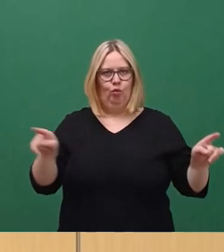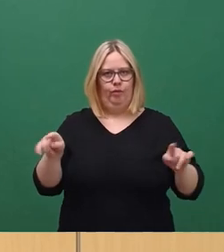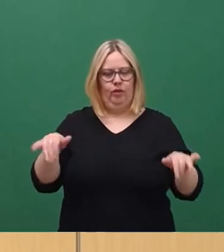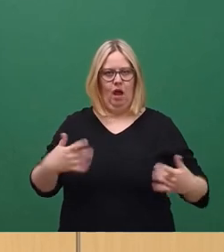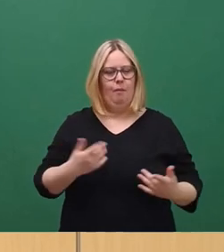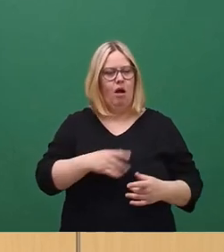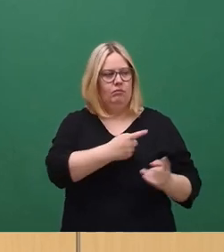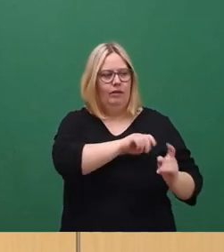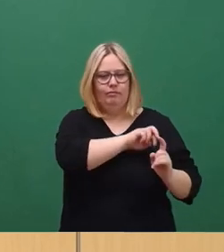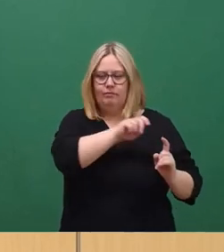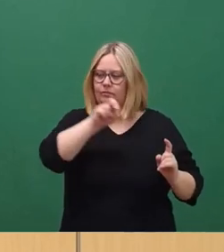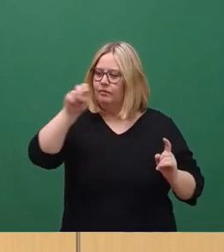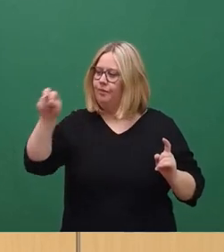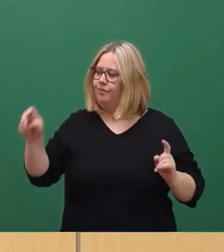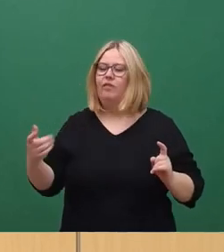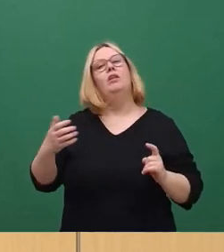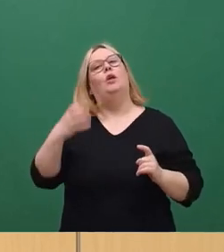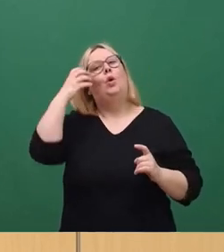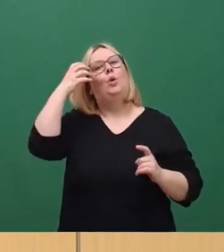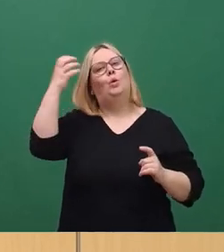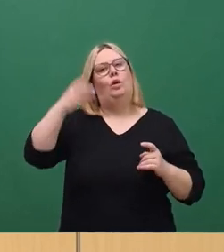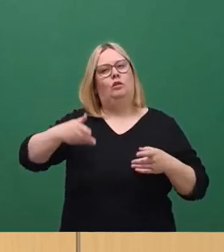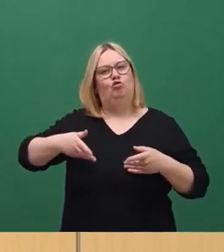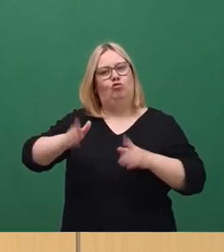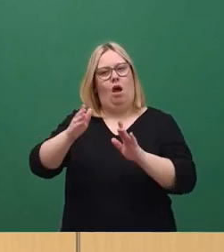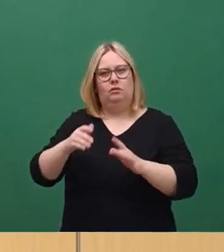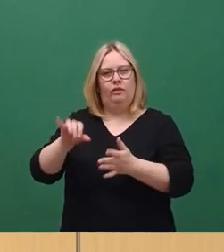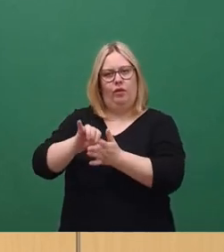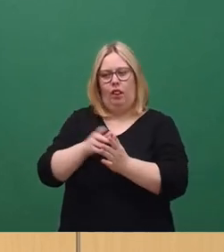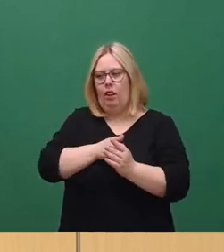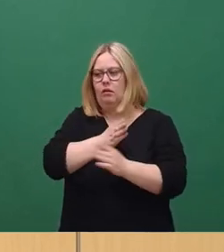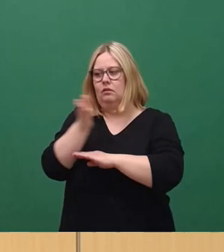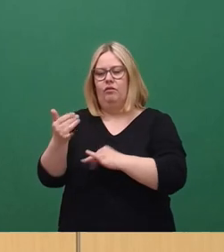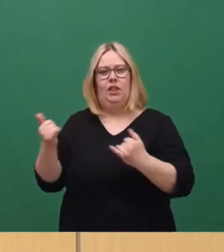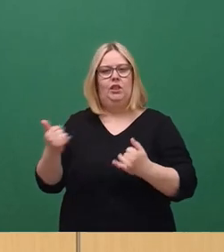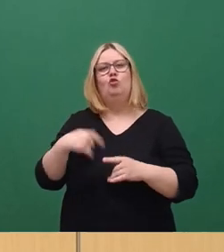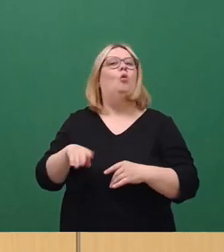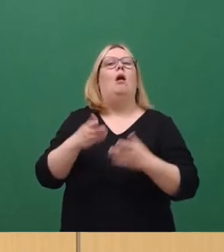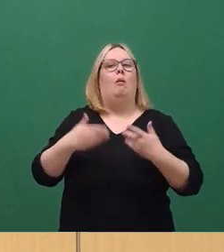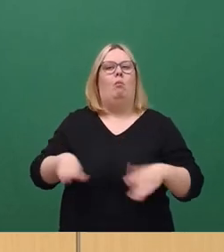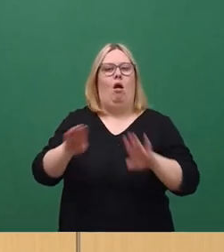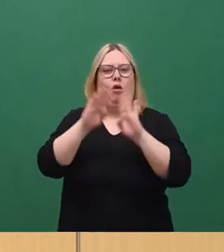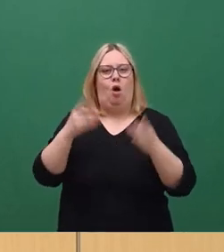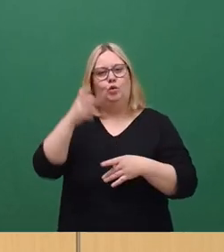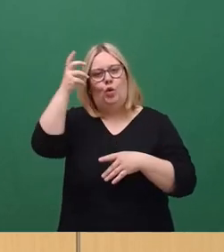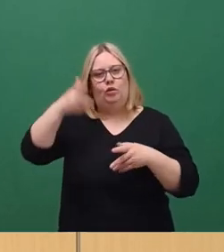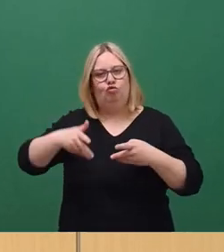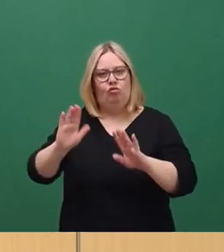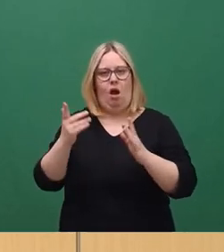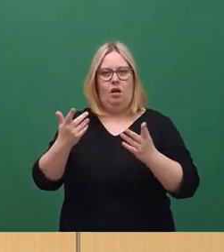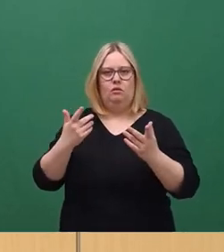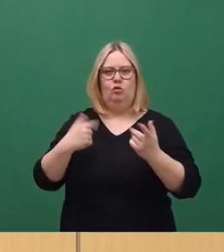lockt man die rüber in dieses wunderbare Königstraßenviertel? Und für mich ist eben nicht nur ein Barockhaus an der Königstraße unter Nieritzgast. Ich habe auch mal an der